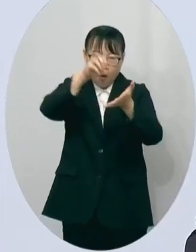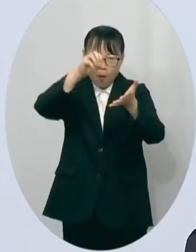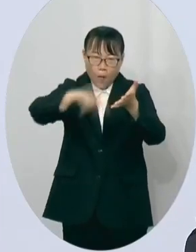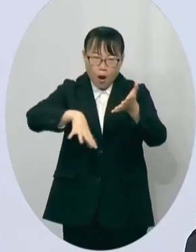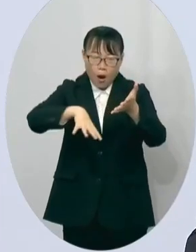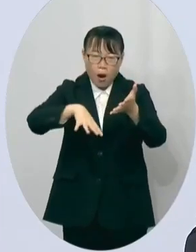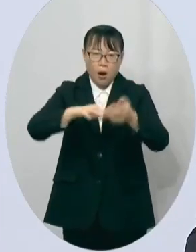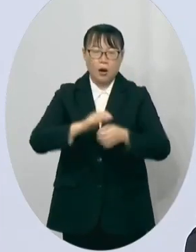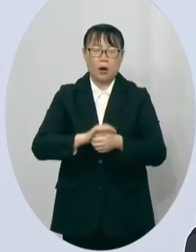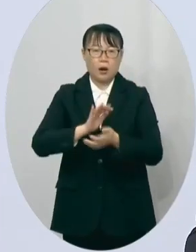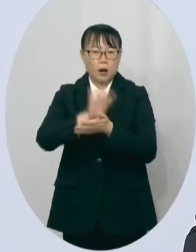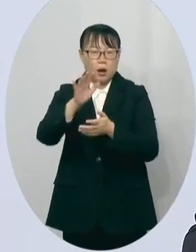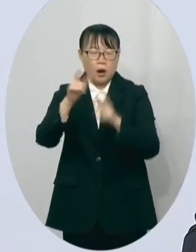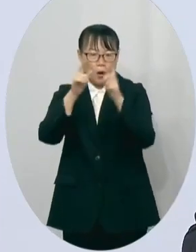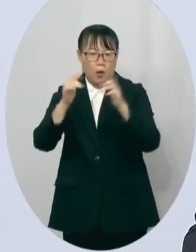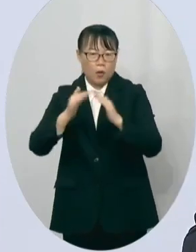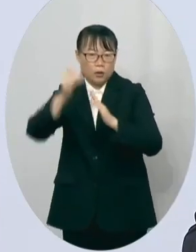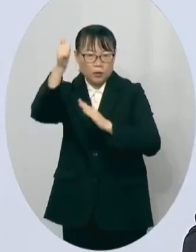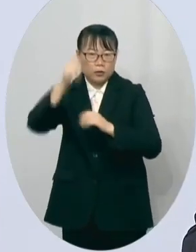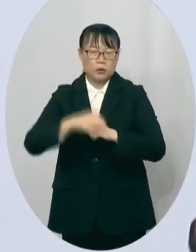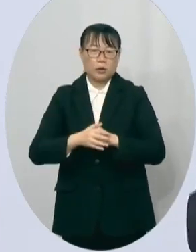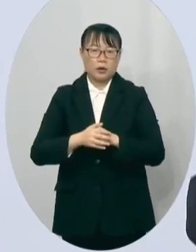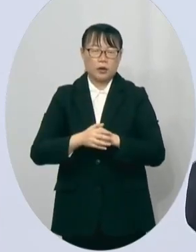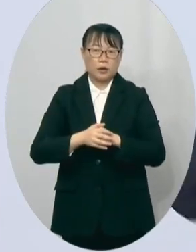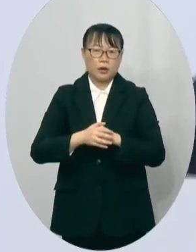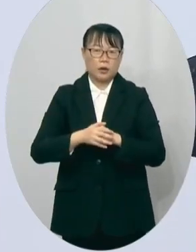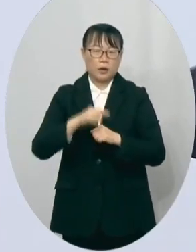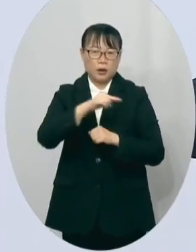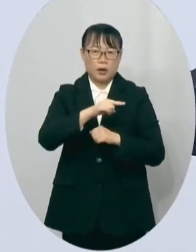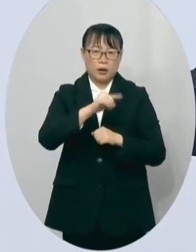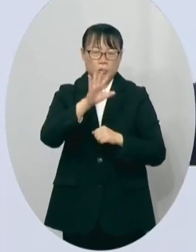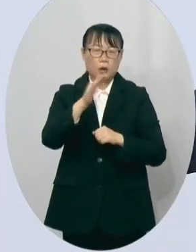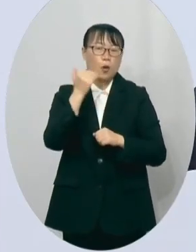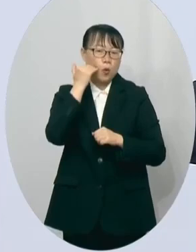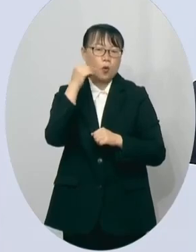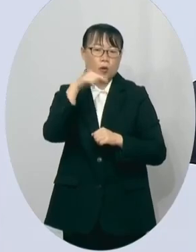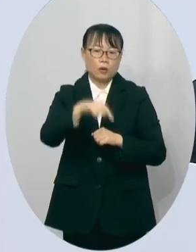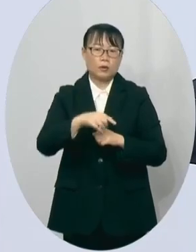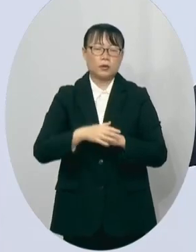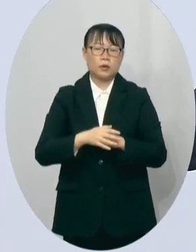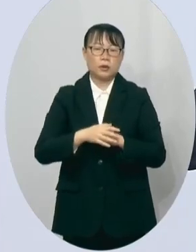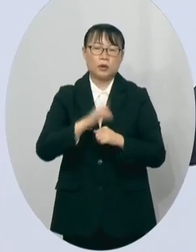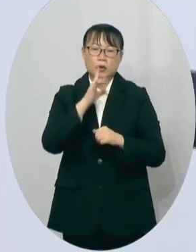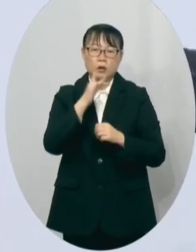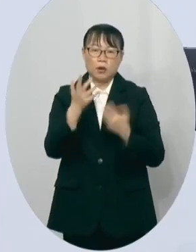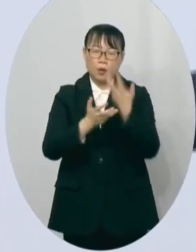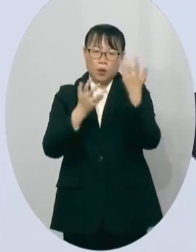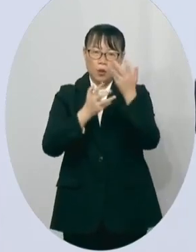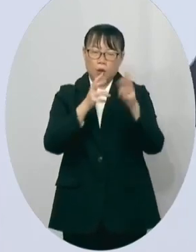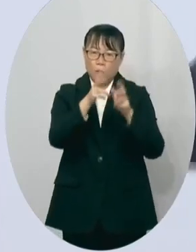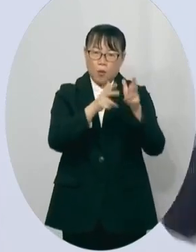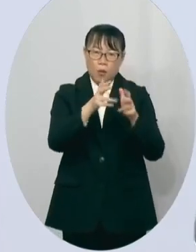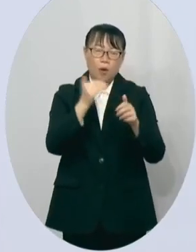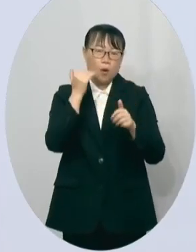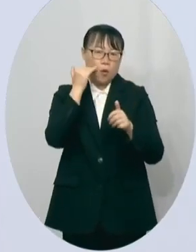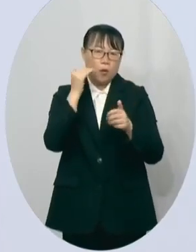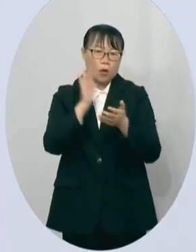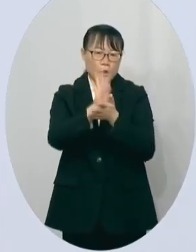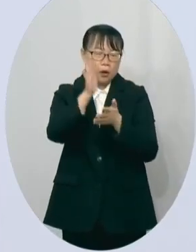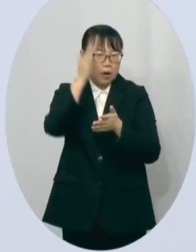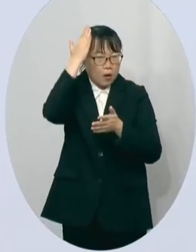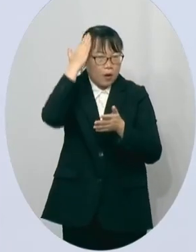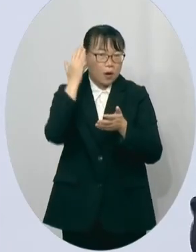后卢市长他手上就握有未来要如果这个中火的这个燃煤要重新启动